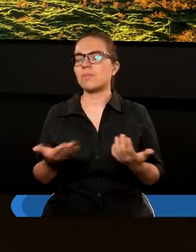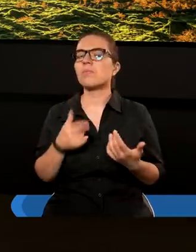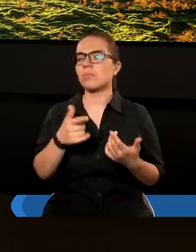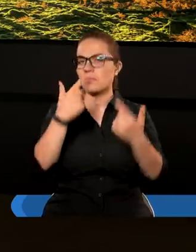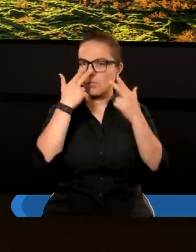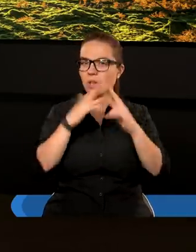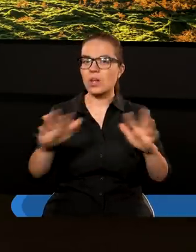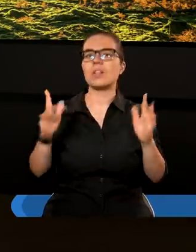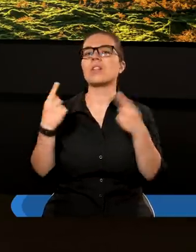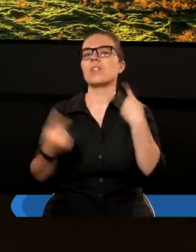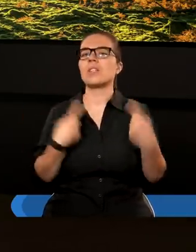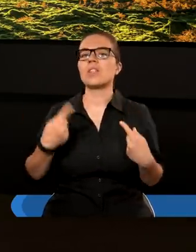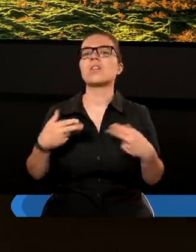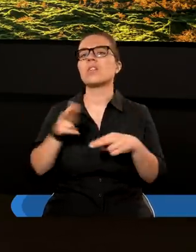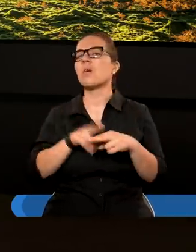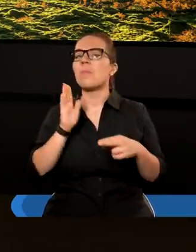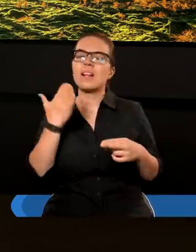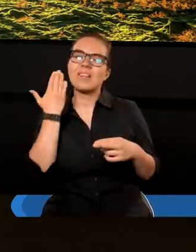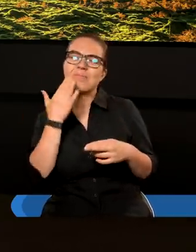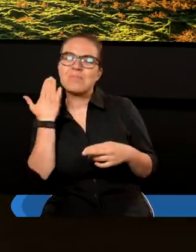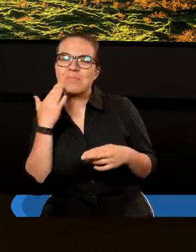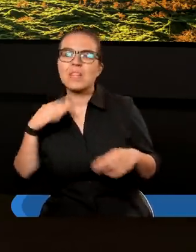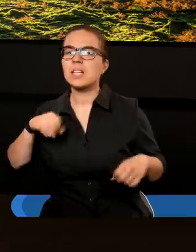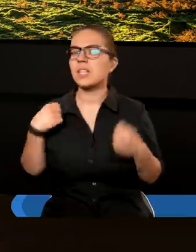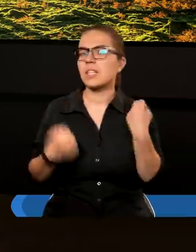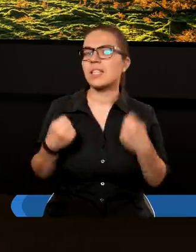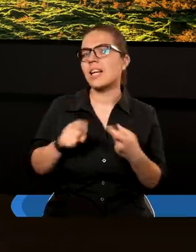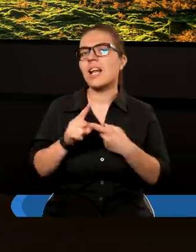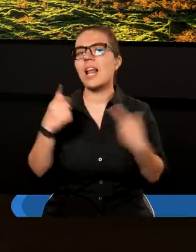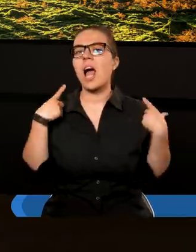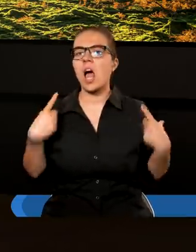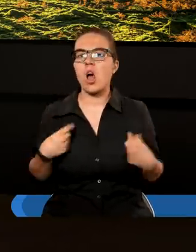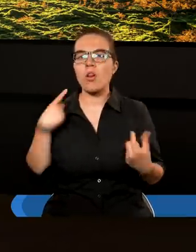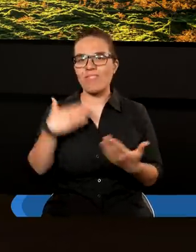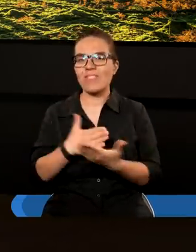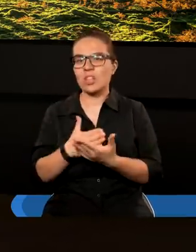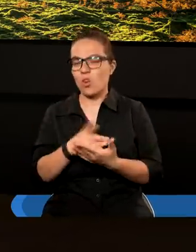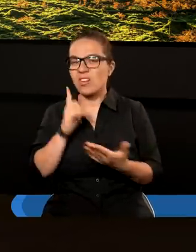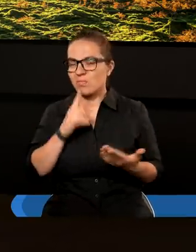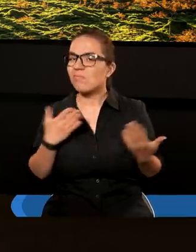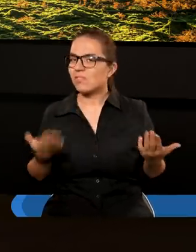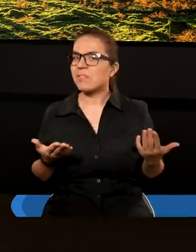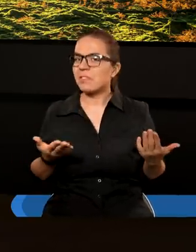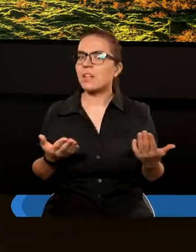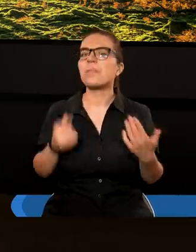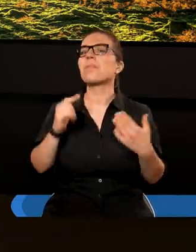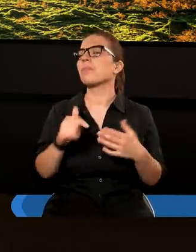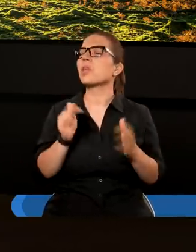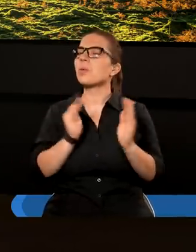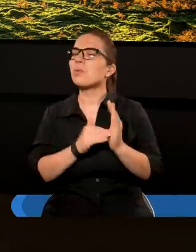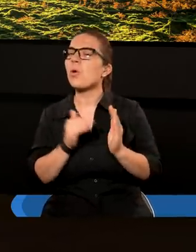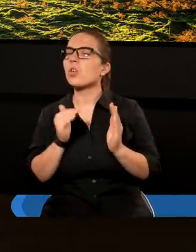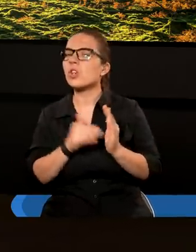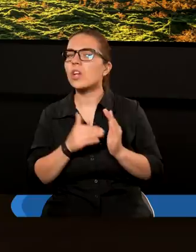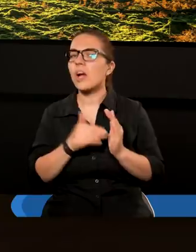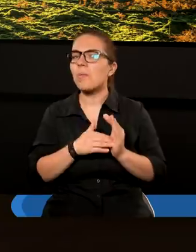to sytuację, która będzie bardzo trudną dla osób bieżących. Prawda? Tym bardziej ta potrzeba